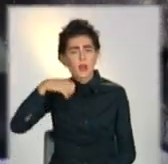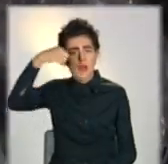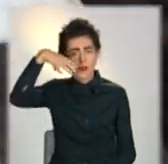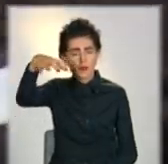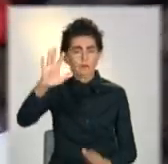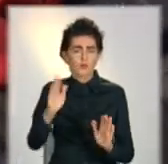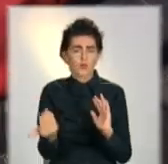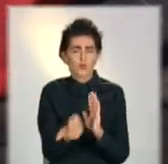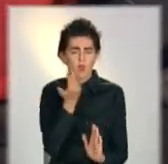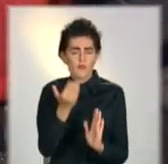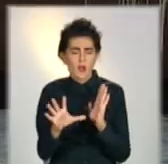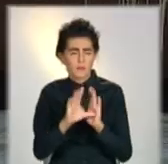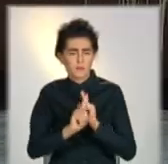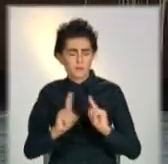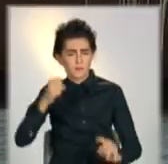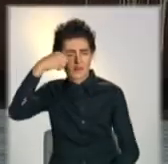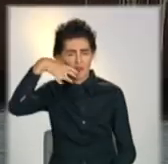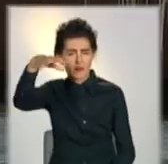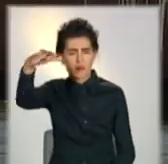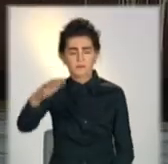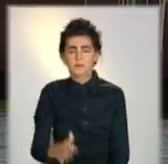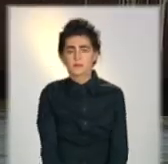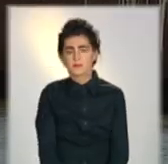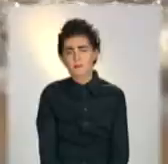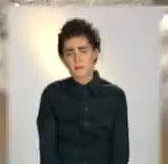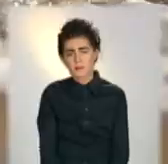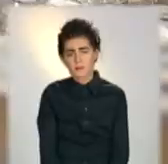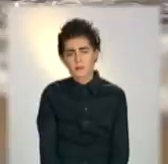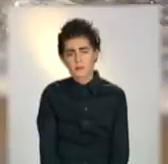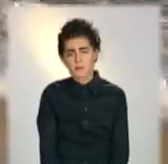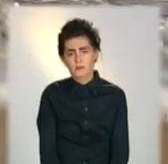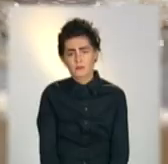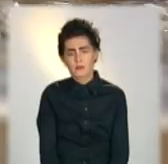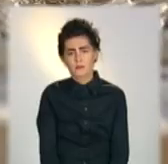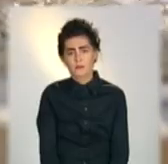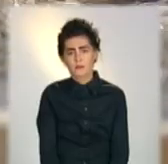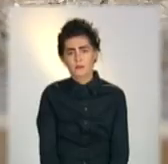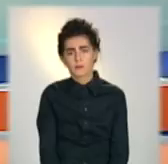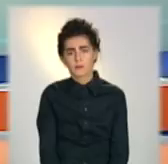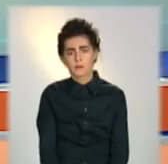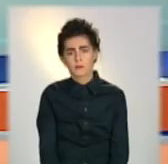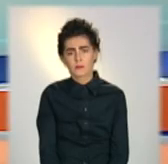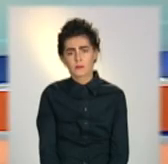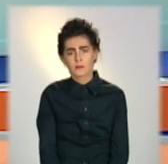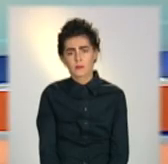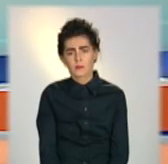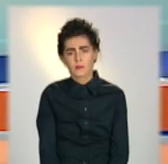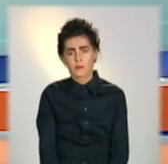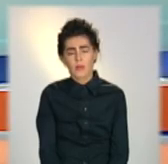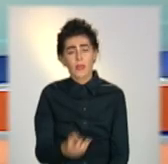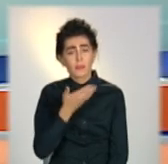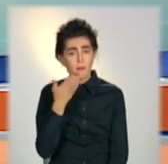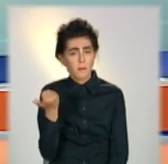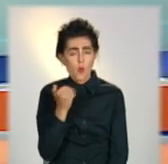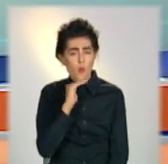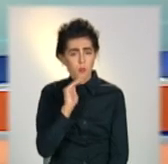встановлять нове LED-освітлення. Максим Чумак, Євген Бачев, телеканал «Донбас». Немає досвіду